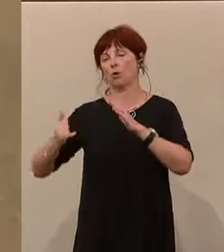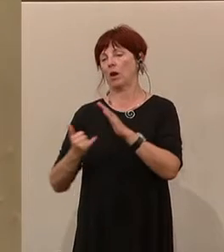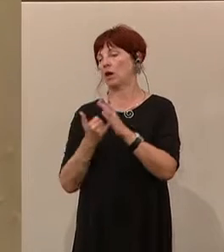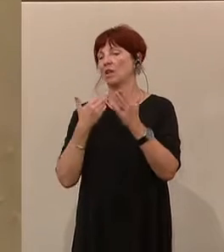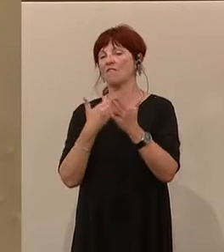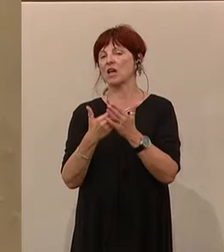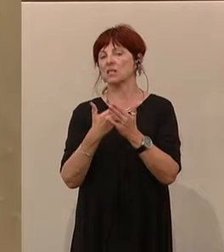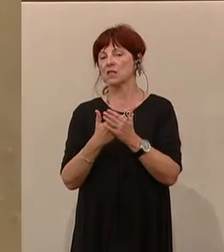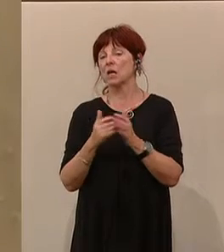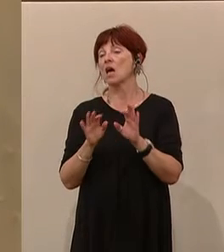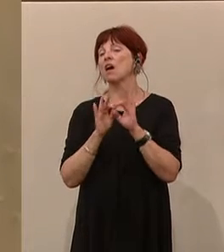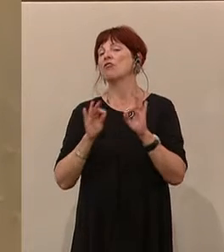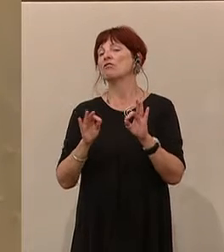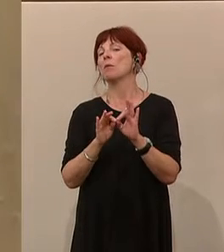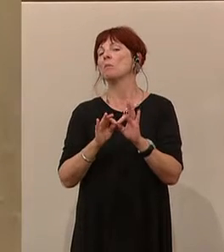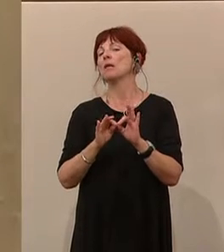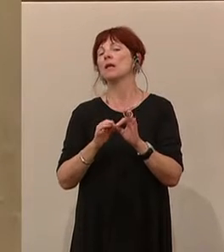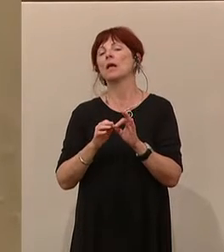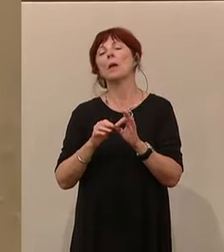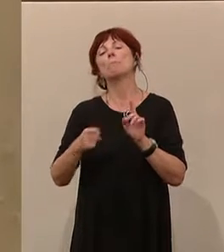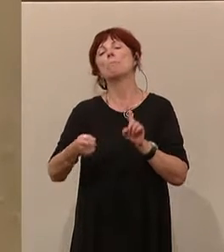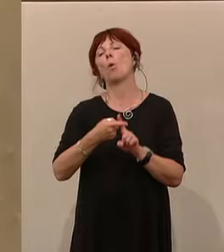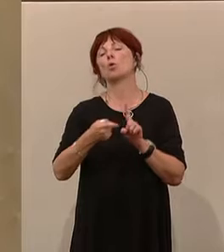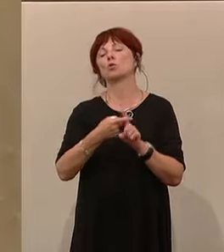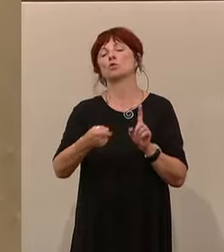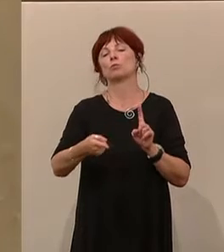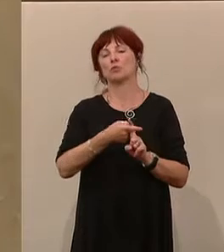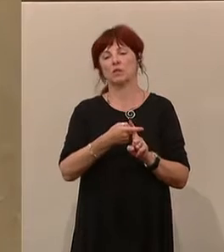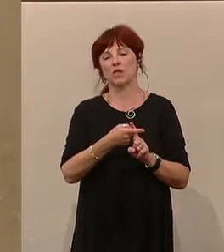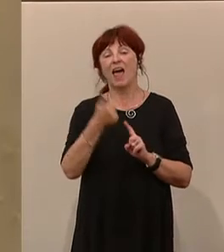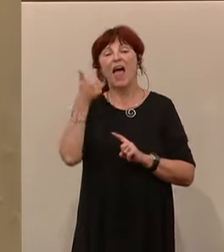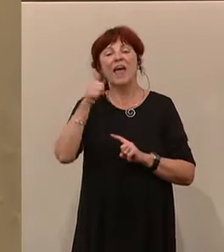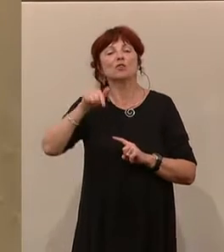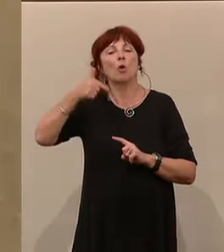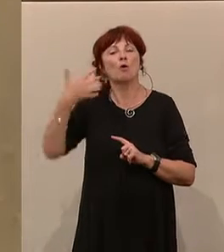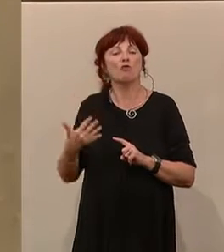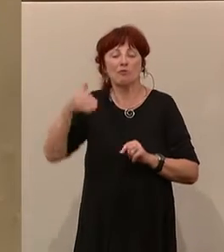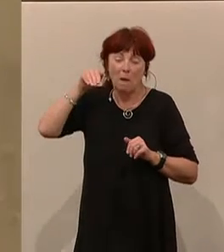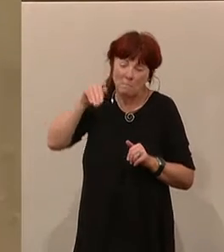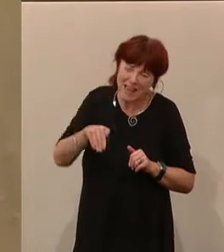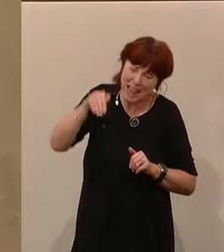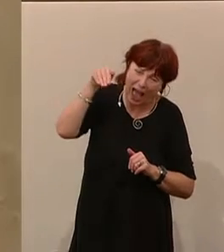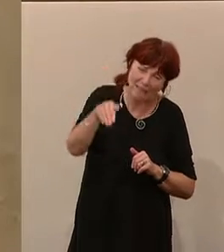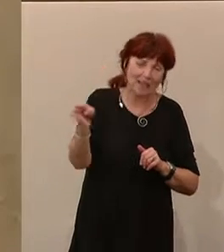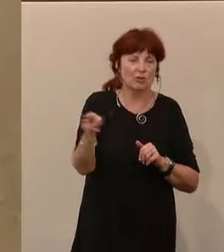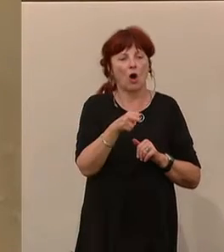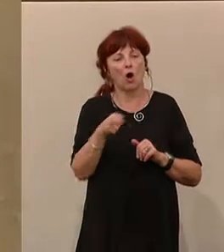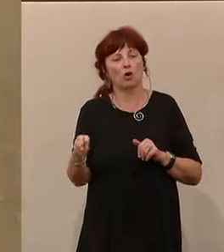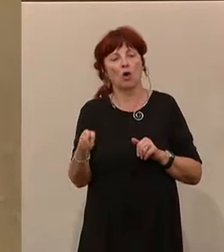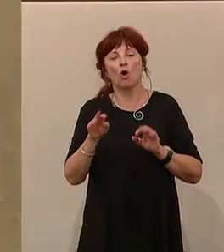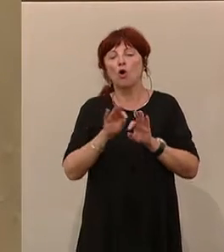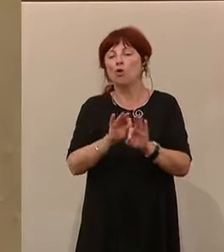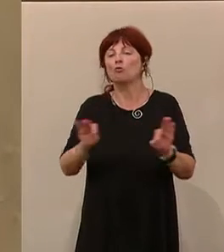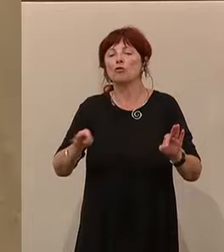der Familienbonus plus. Unglaubliche 1,5 Milliarden Euro stehen hier für 950